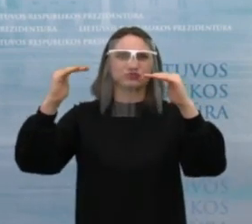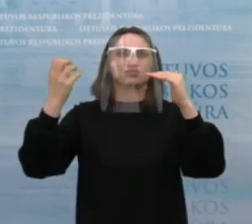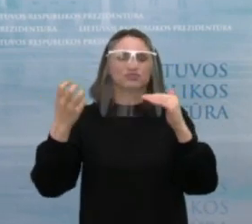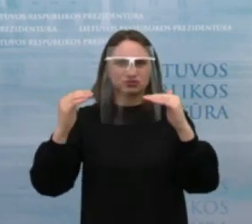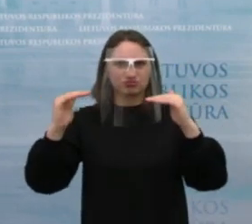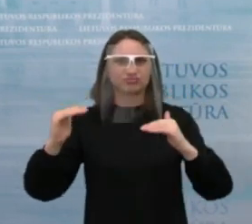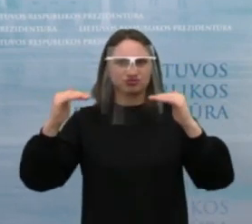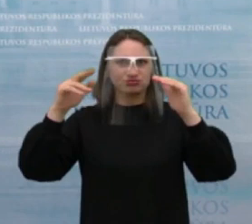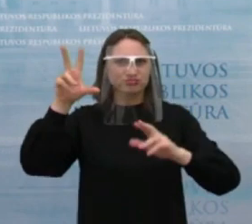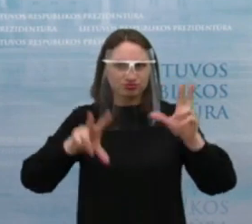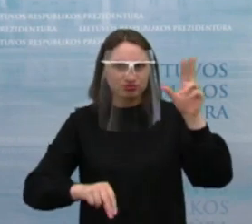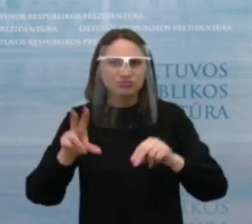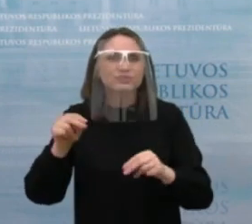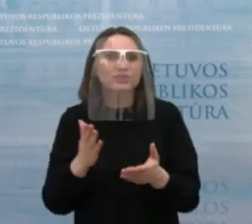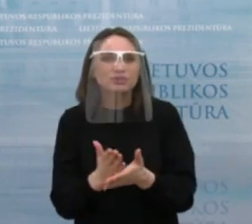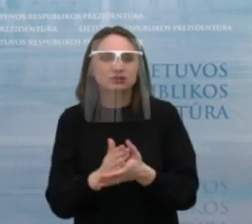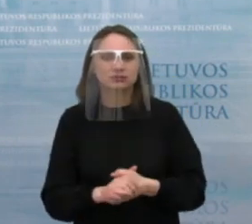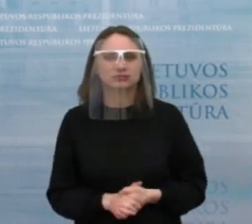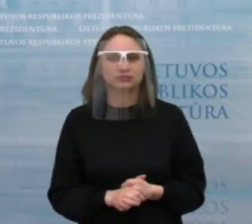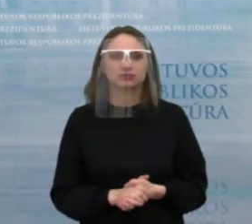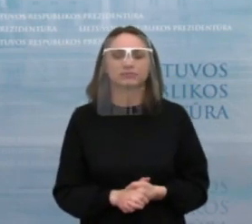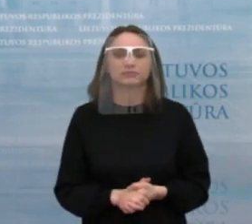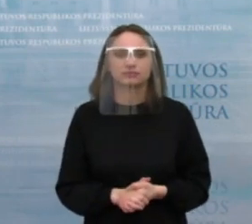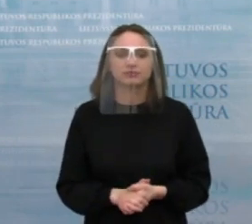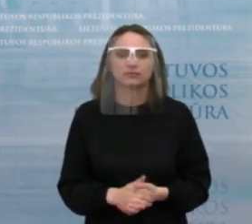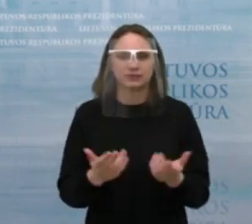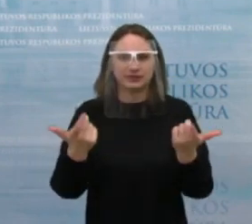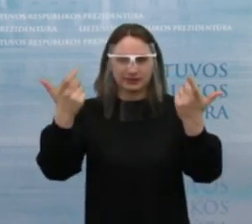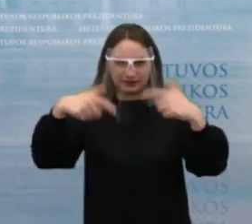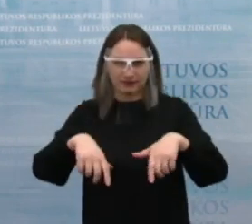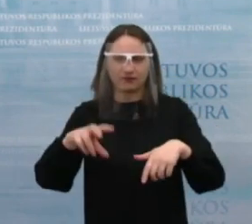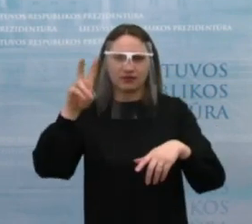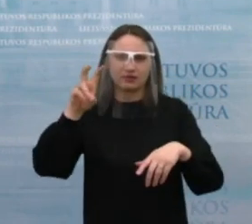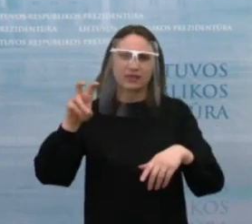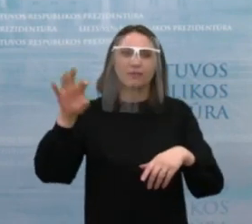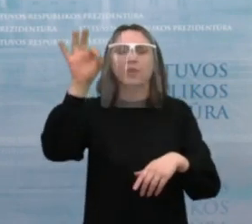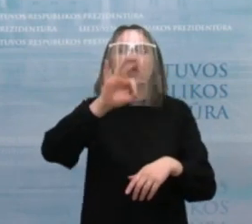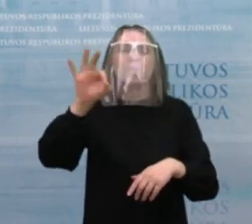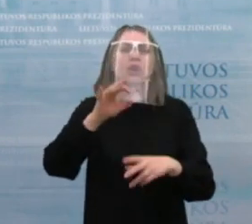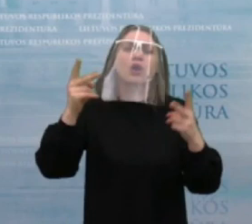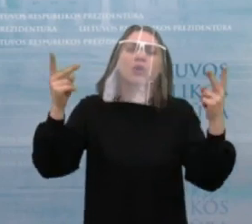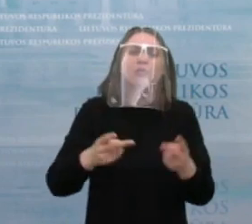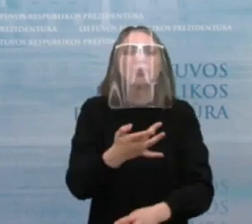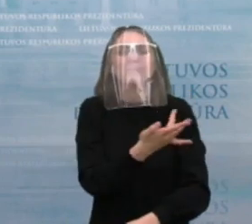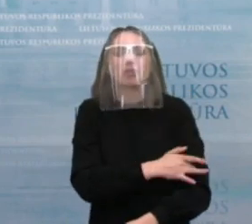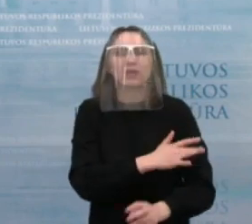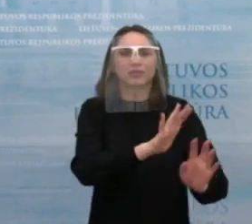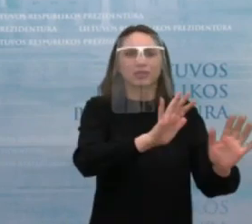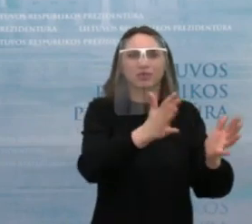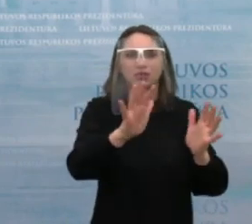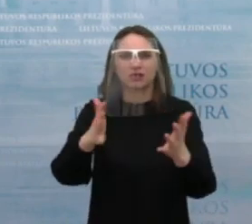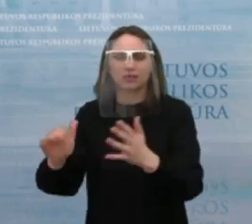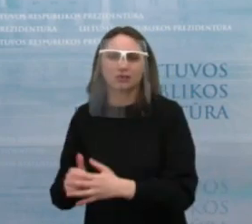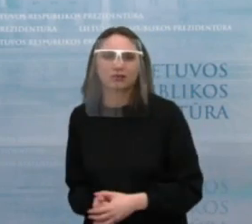Mes turime planą nustatyti poreikį kiekvienoje savivaldybėje. Tai yra, kad nesinori